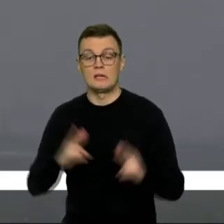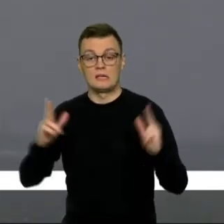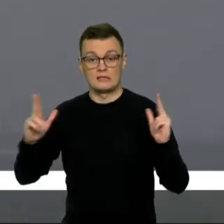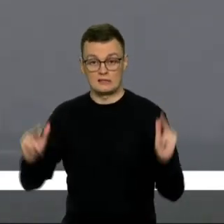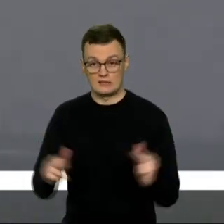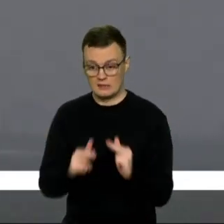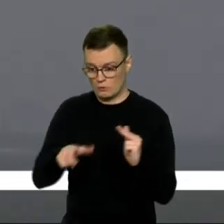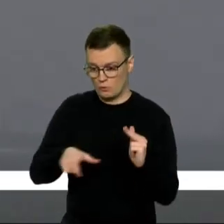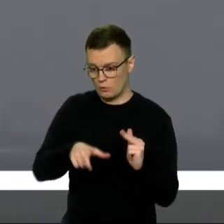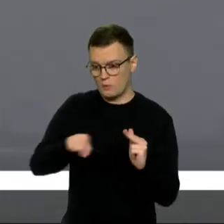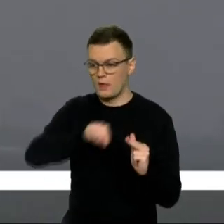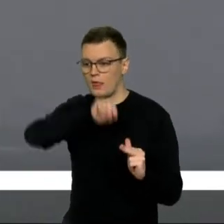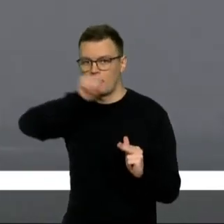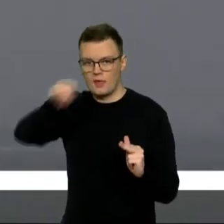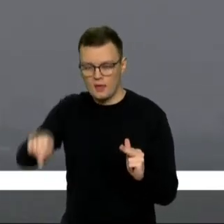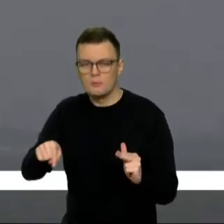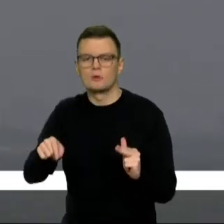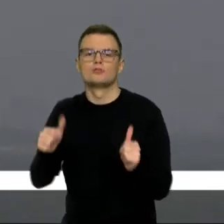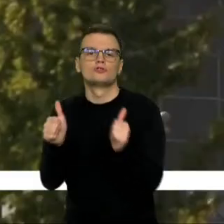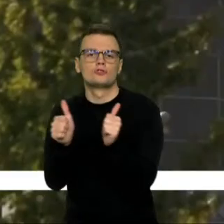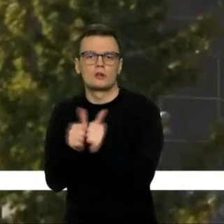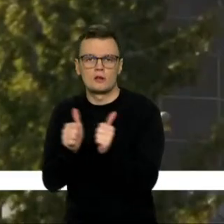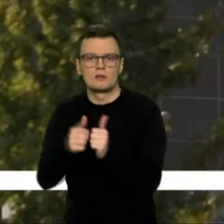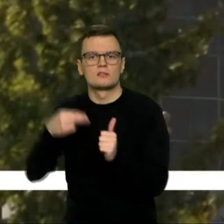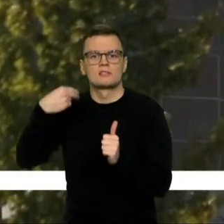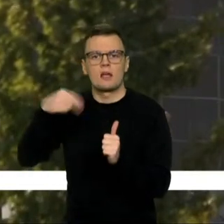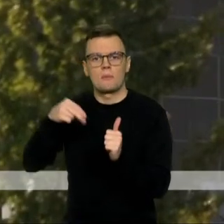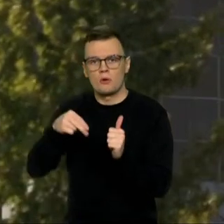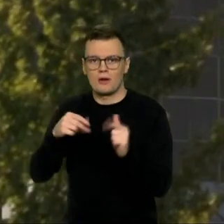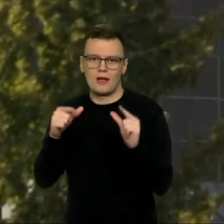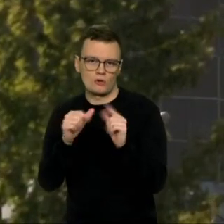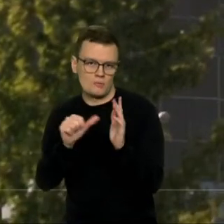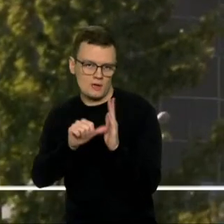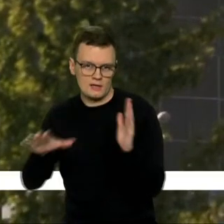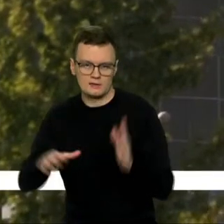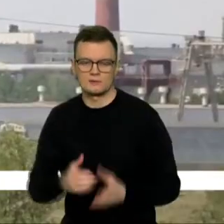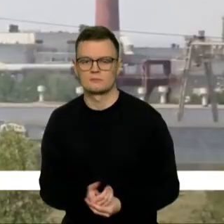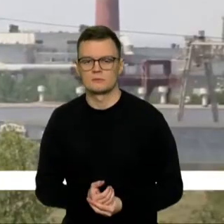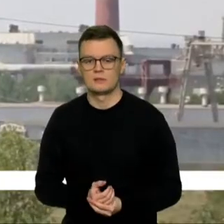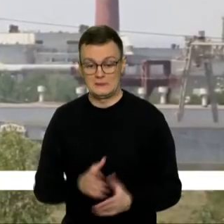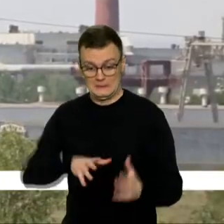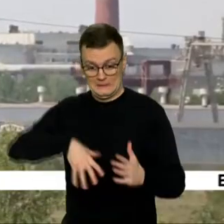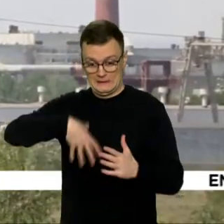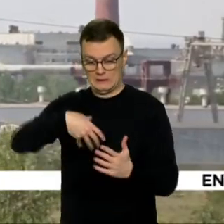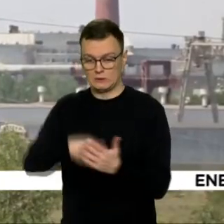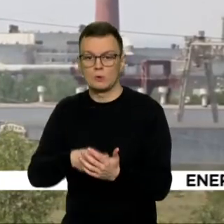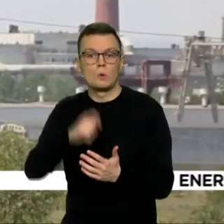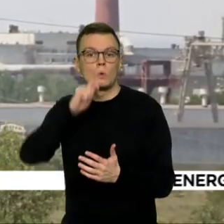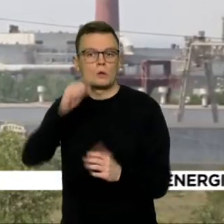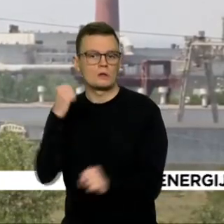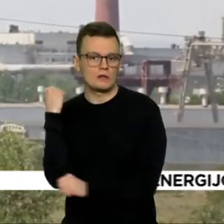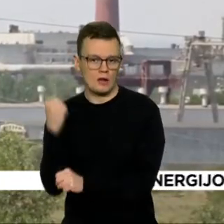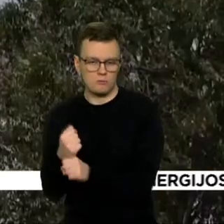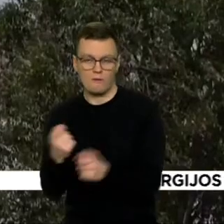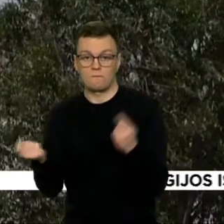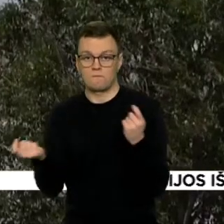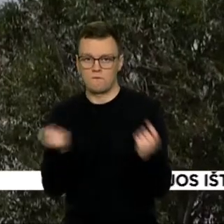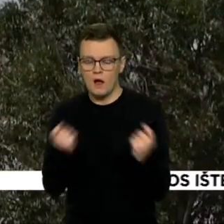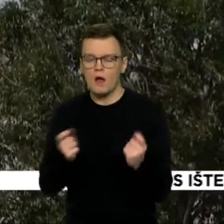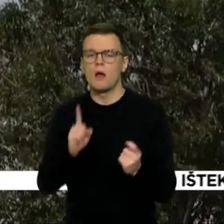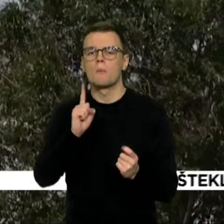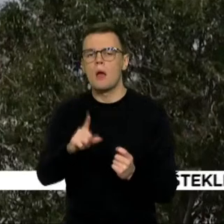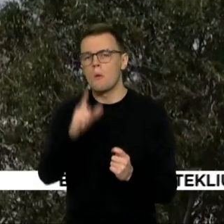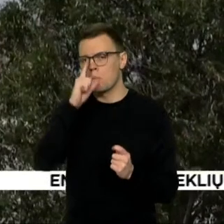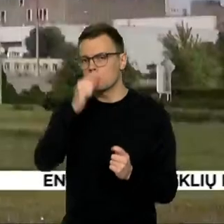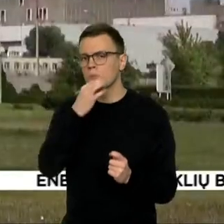Rusijos kontroliuojama Zaporyžios atominė elektrinė. Iki šiol ją valdė Ukrainos inžinieriai, bet Vladimiras Putinas vakar nurodė perimti